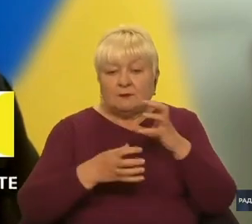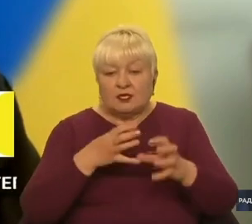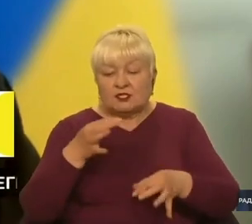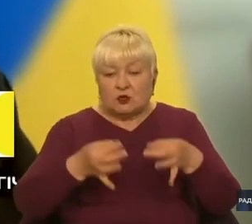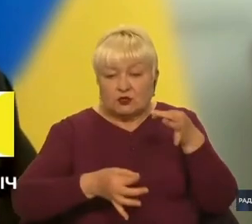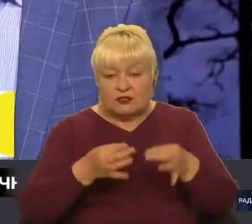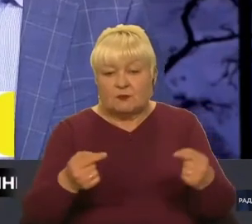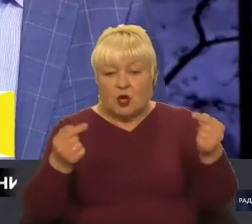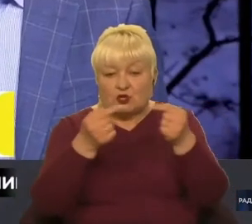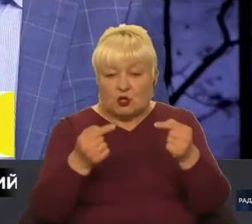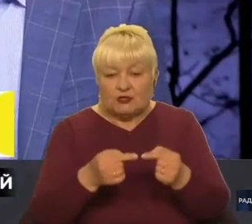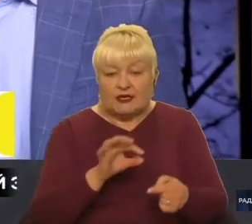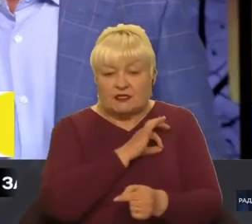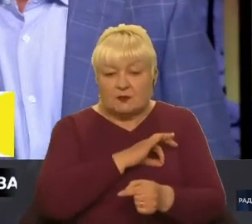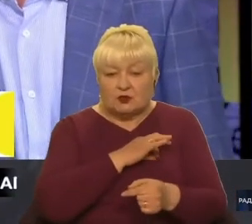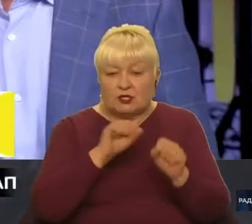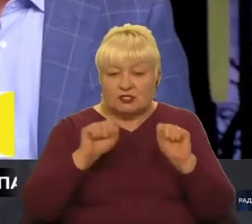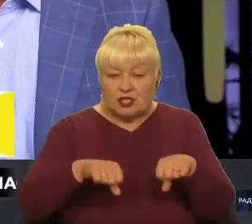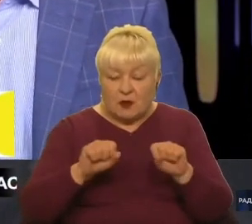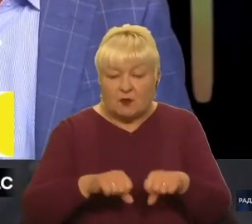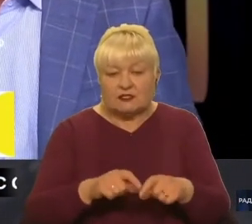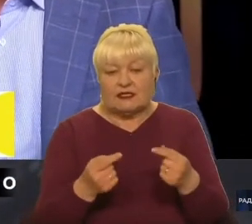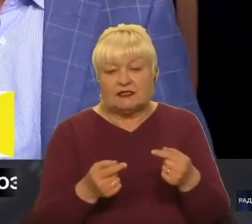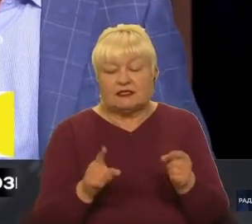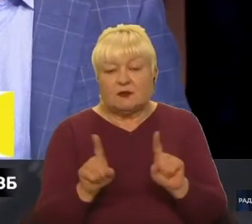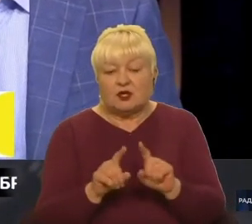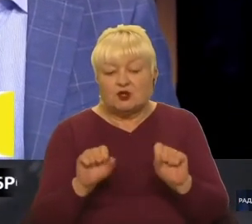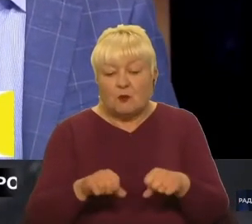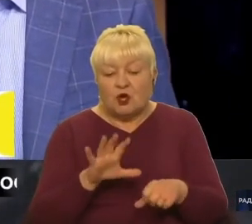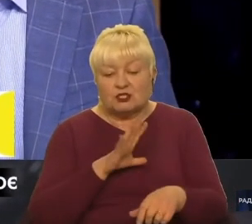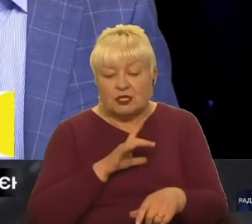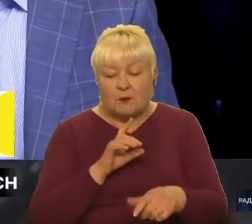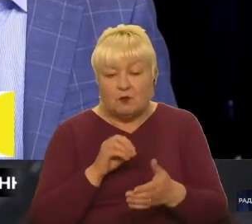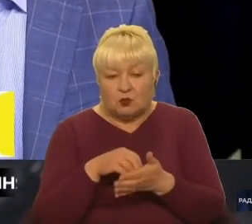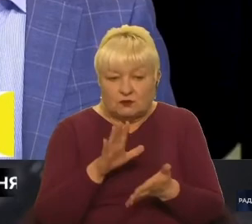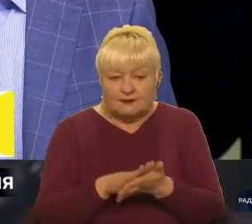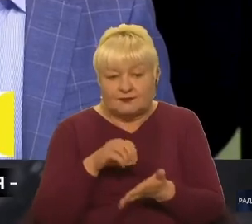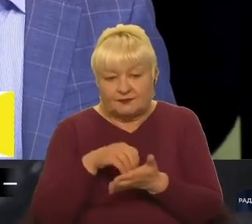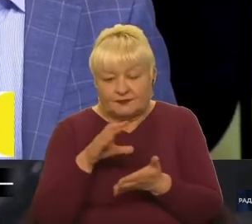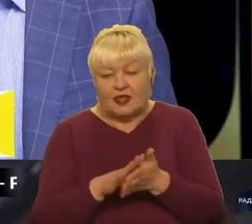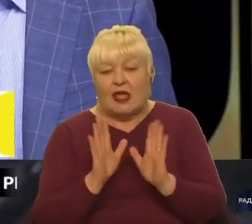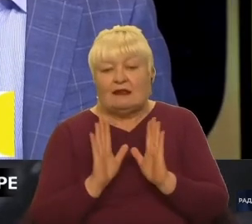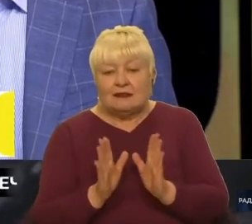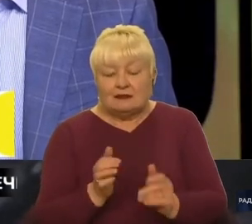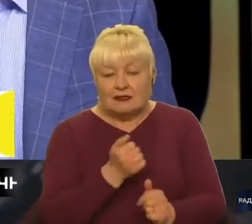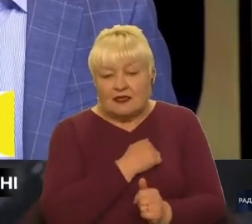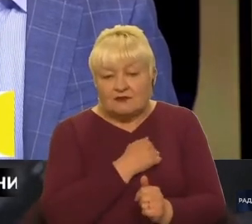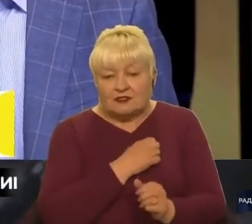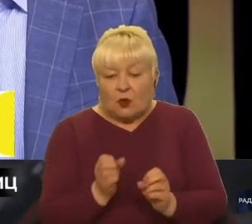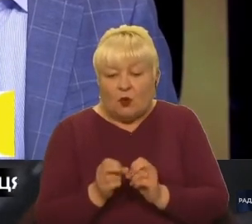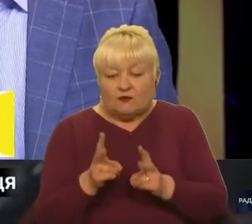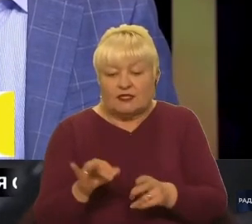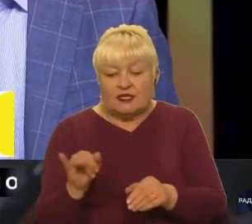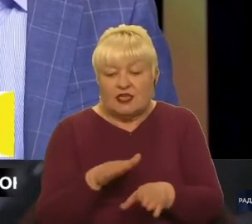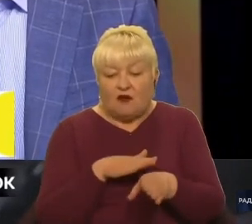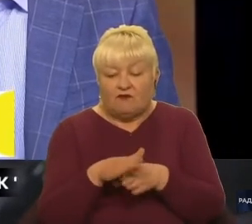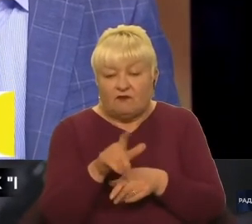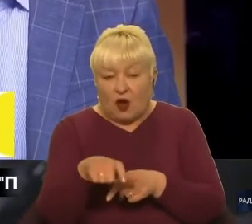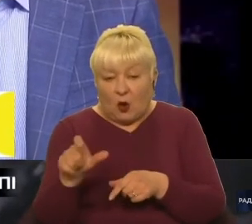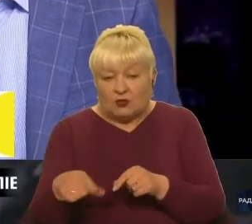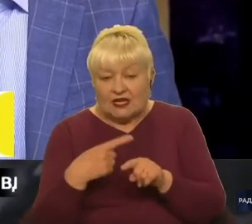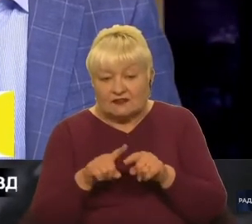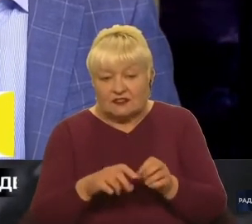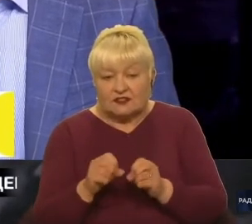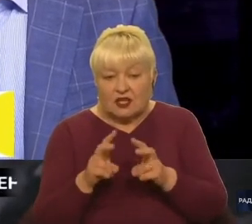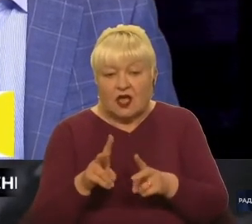з конкретними юридичними можливостями для того, щоб можна було зафіксувати не тільки військові злочини і виконавців цих злочин, а саме